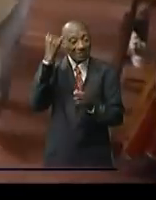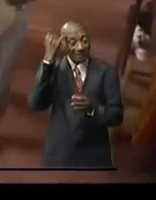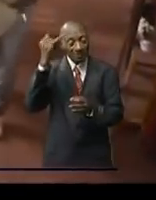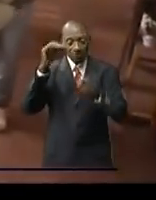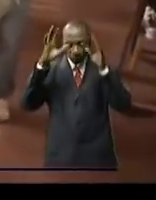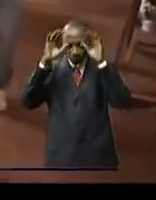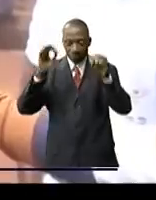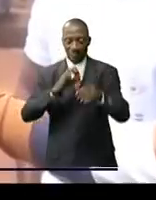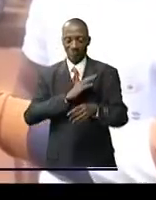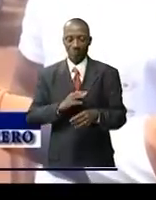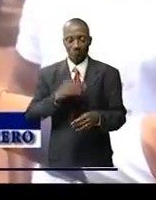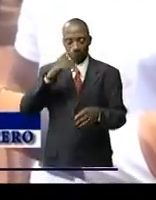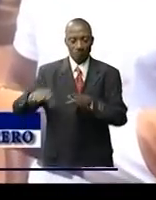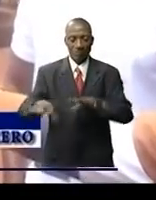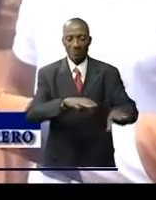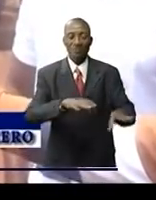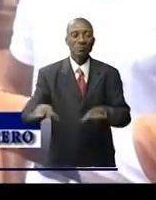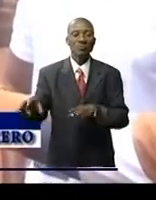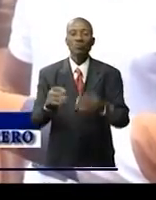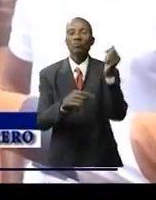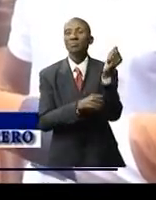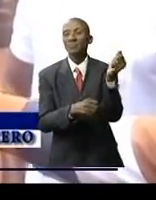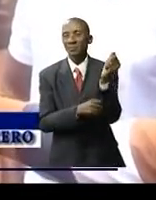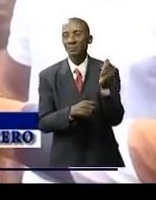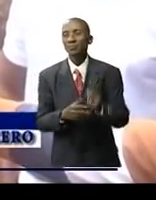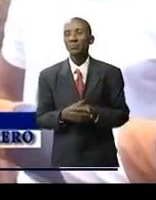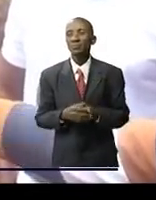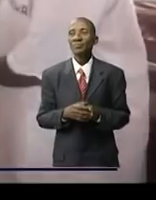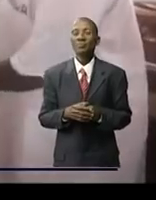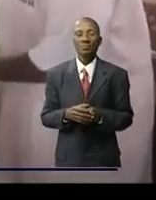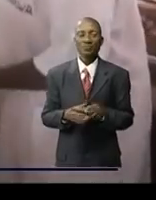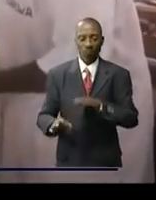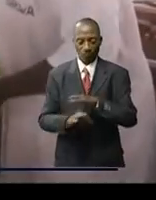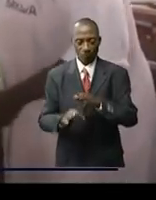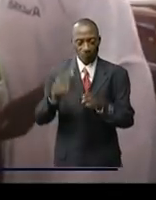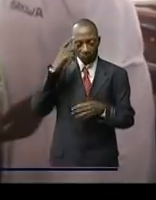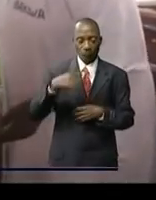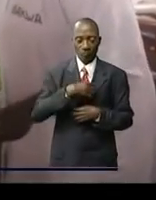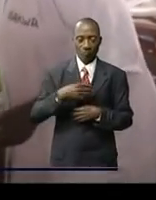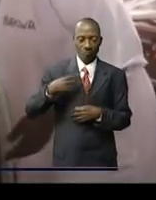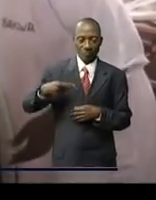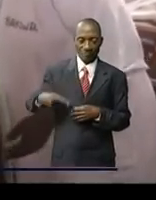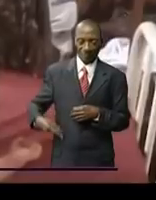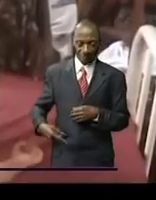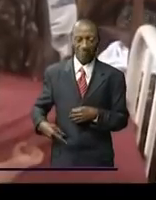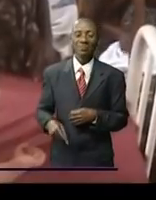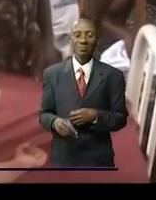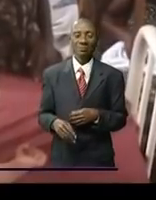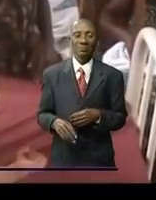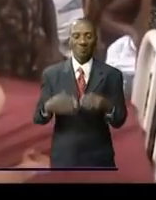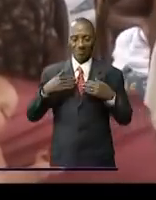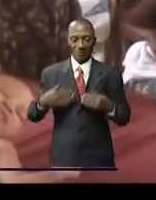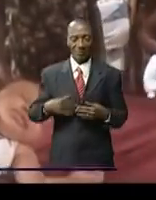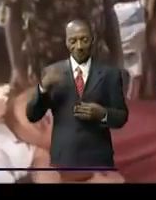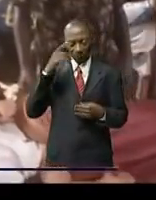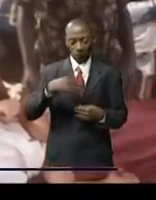humanitaires nous sommes Denise Nyakirouchi la fondation de la première dame et comme la santé de la mère et de l'enfant doit passer en